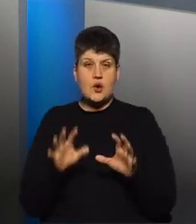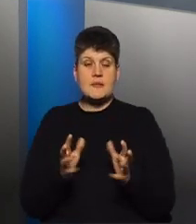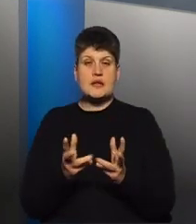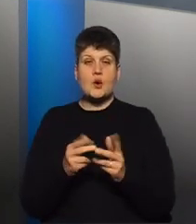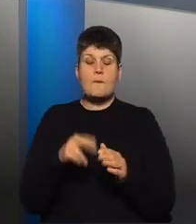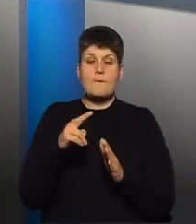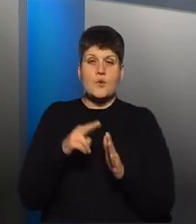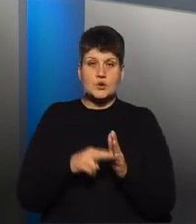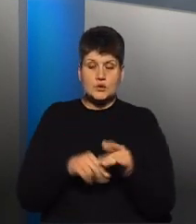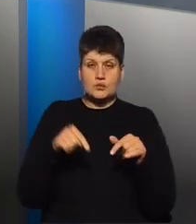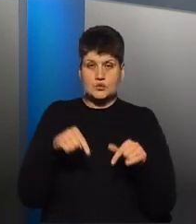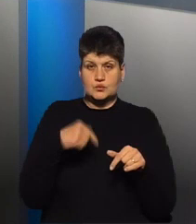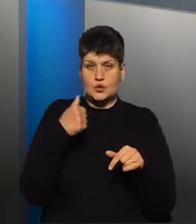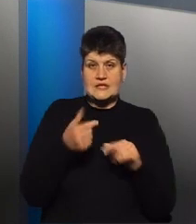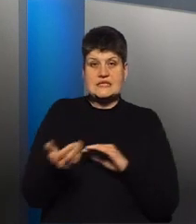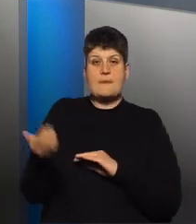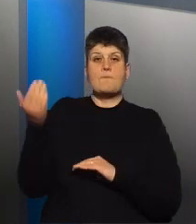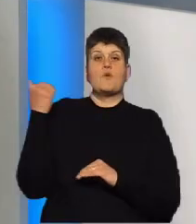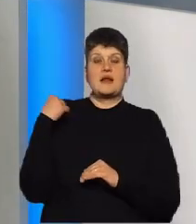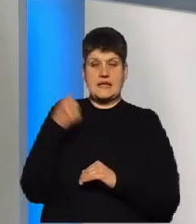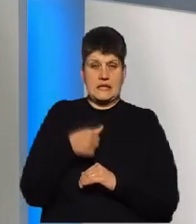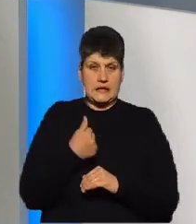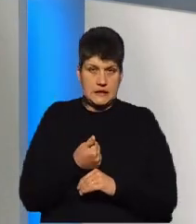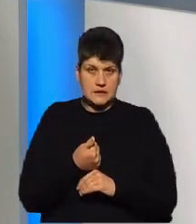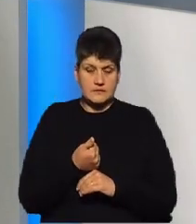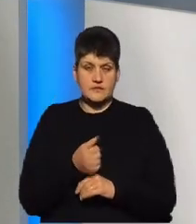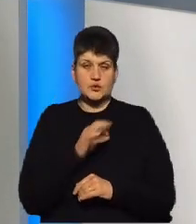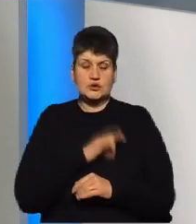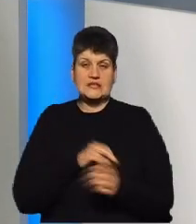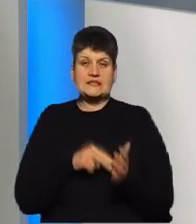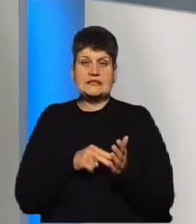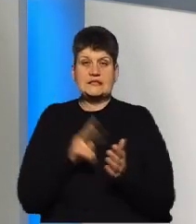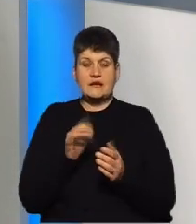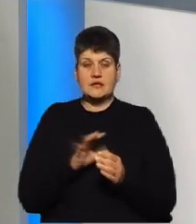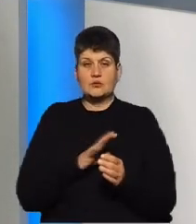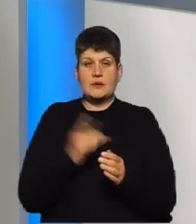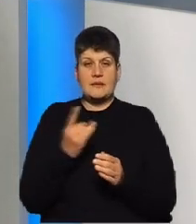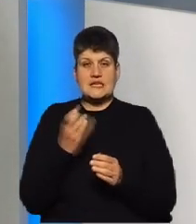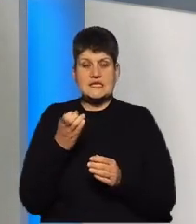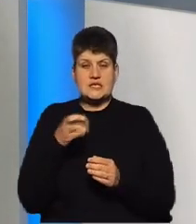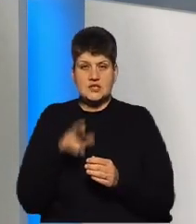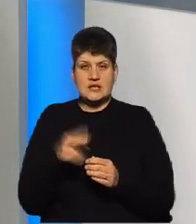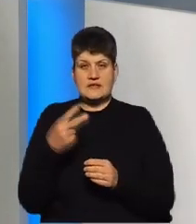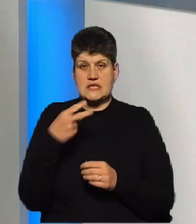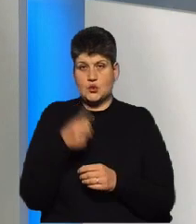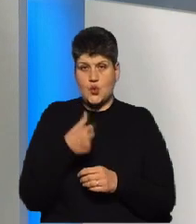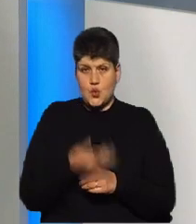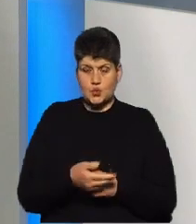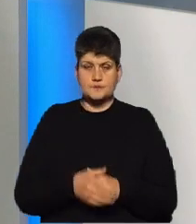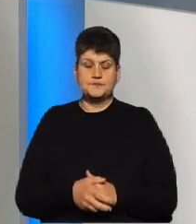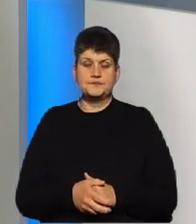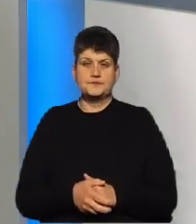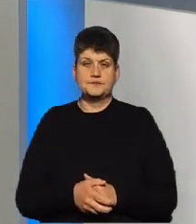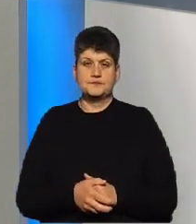поточному році за попередній. Тобто застосовується ставка, яка діяла на 1 січня 2020 року. Ой,